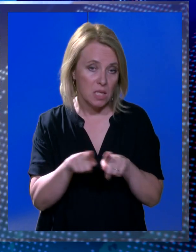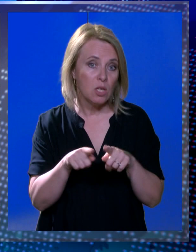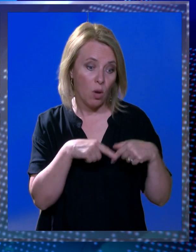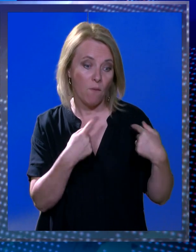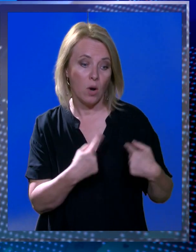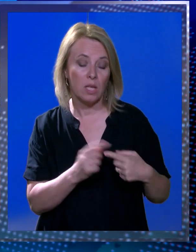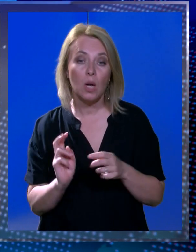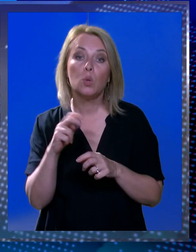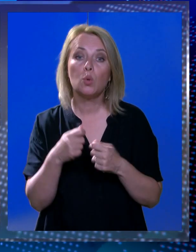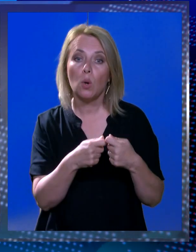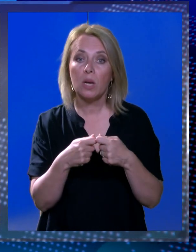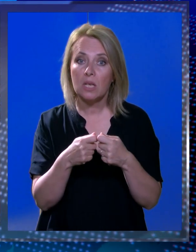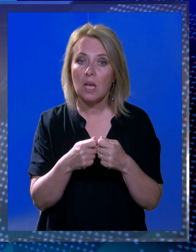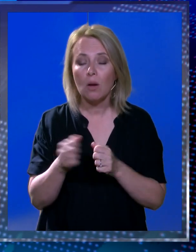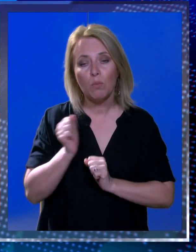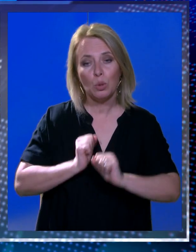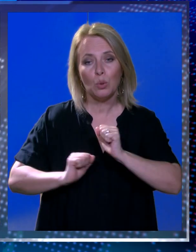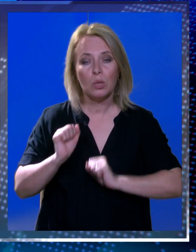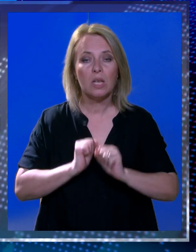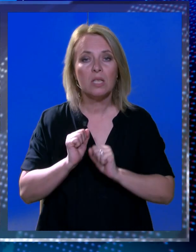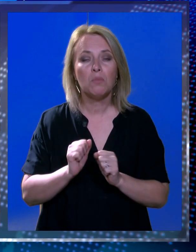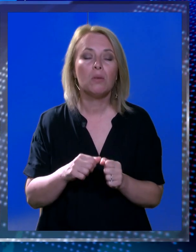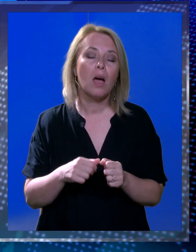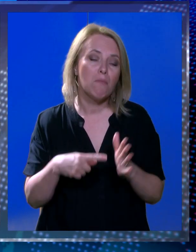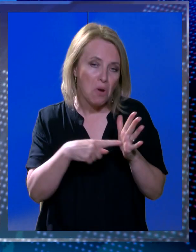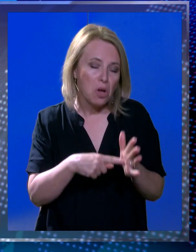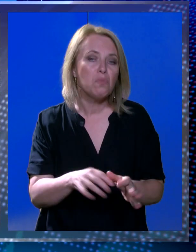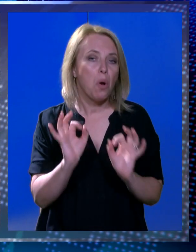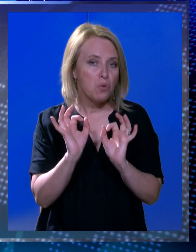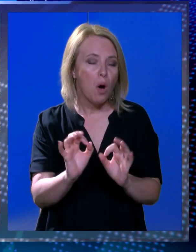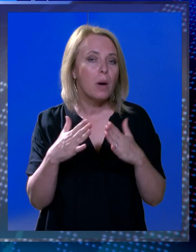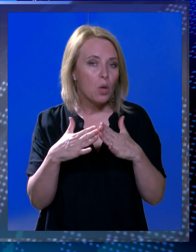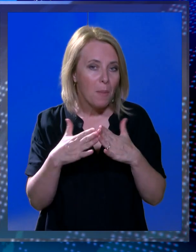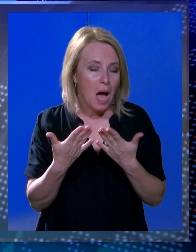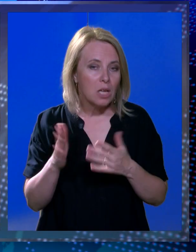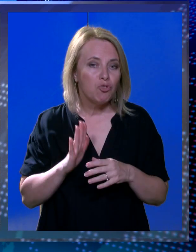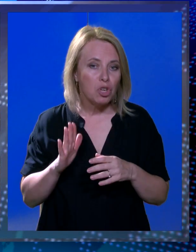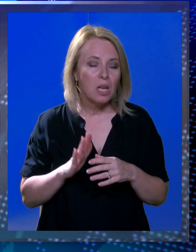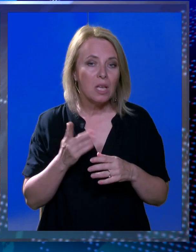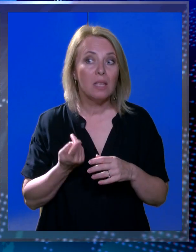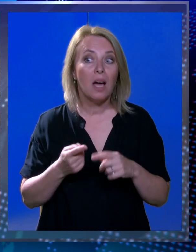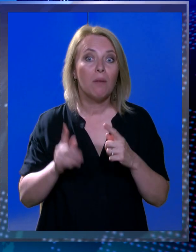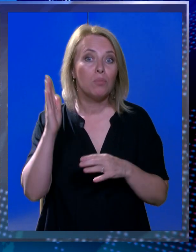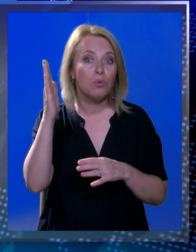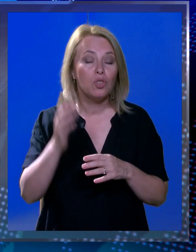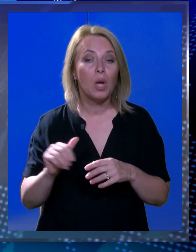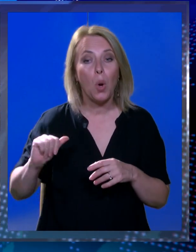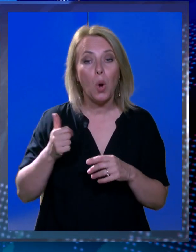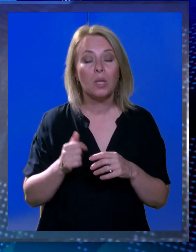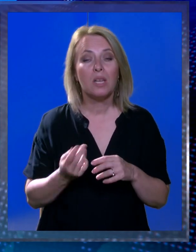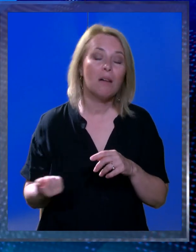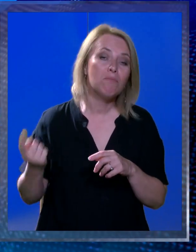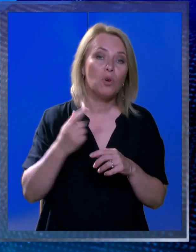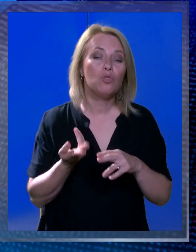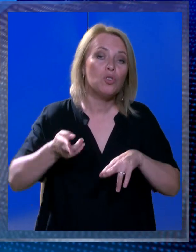volonterima koji su se potrudili da smo ispanemo jako dobar domaćin i da nam idući godina dolazi još i više djece.